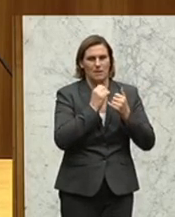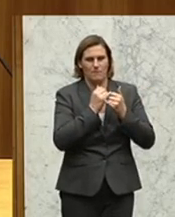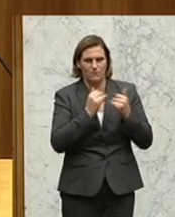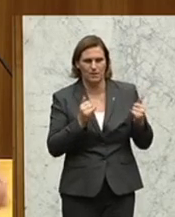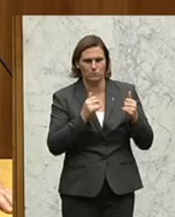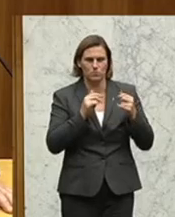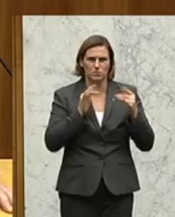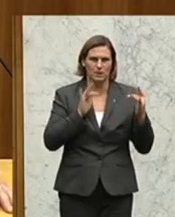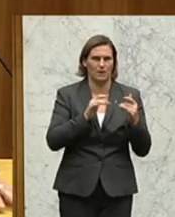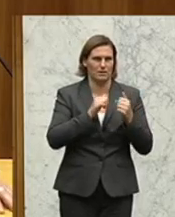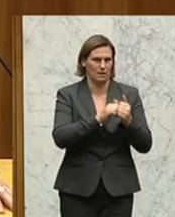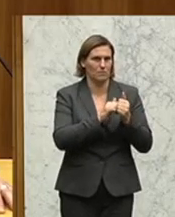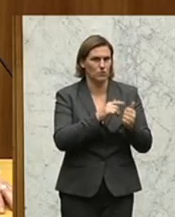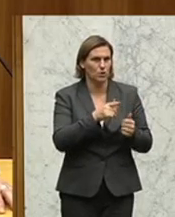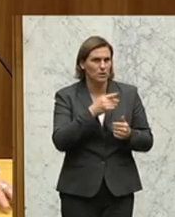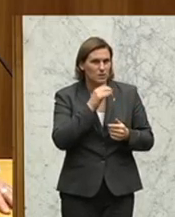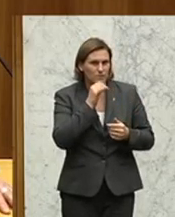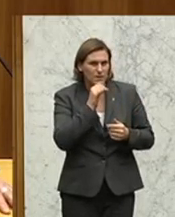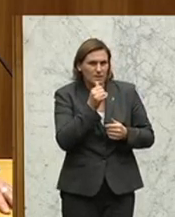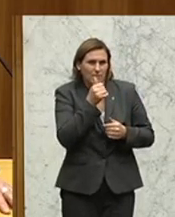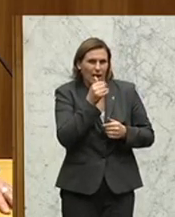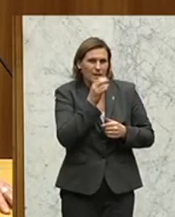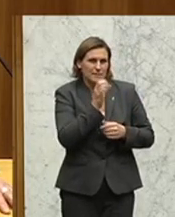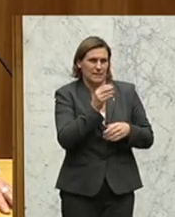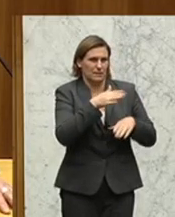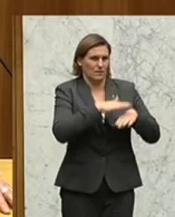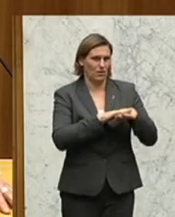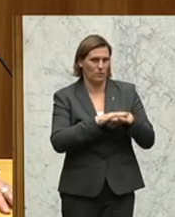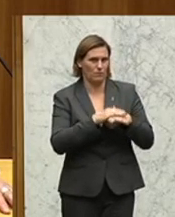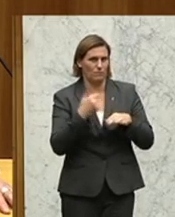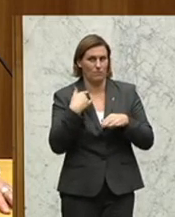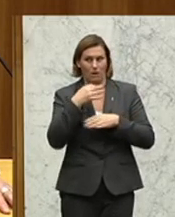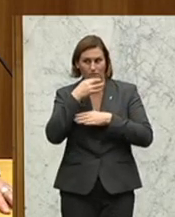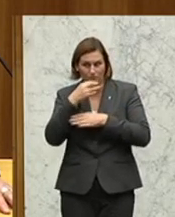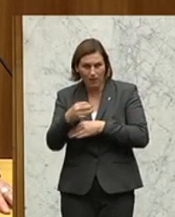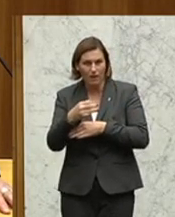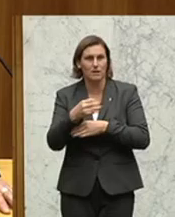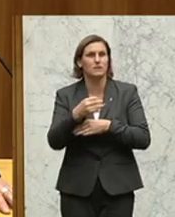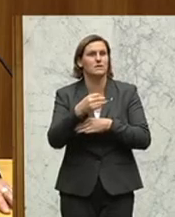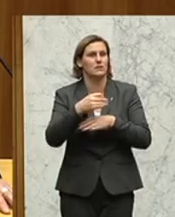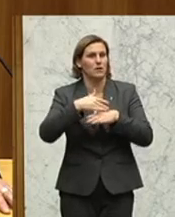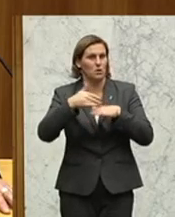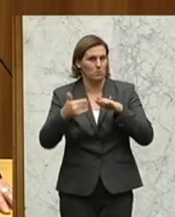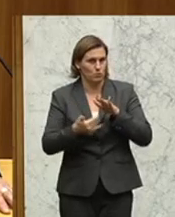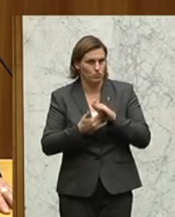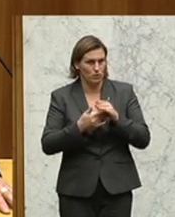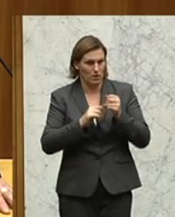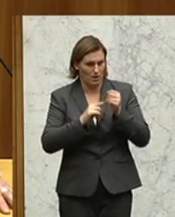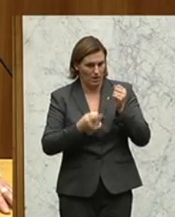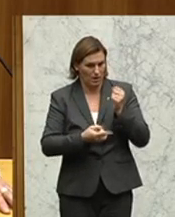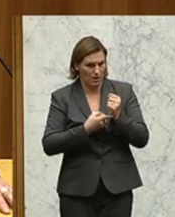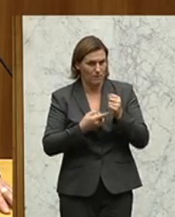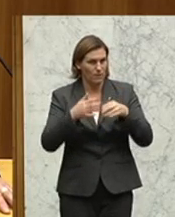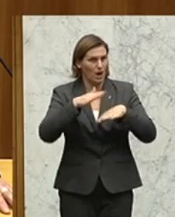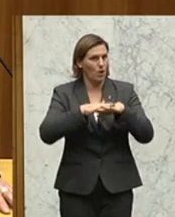keinen einzigen Cent mehr. Ich habe Sie gefragt, ob das Justizbudget im Bereich des Strafvollzugs aufgestockt wird. Nein. Ich habe schon